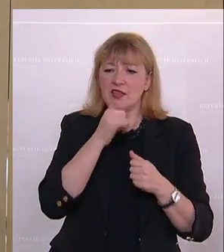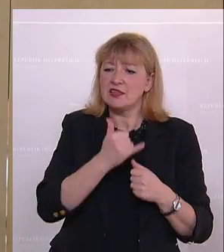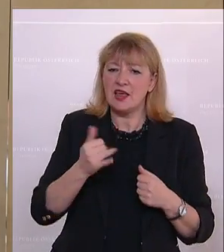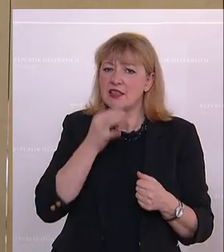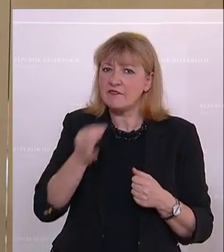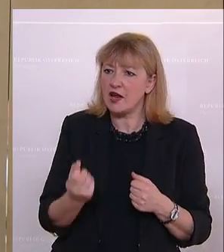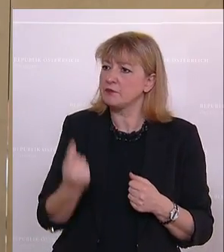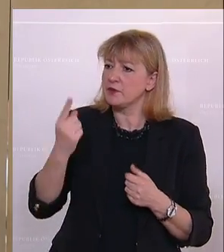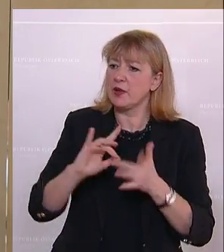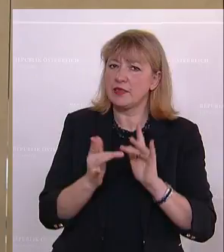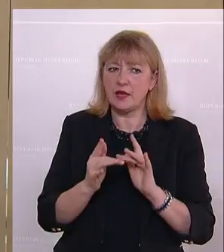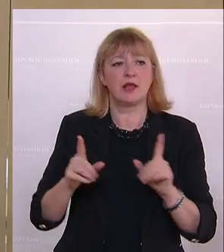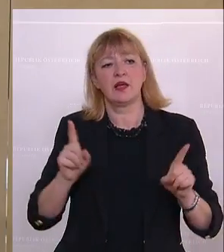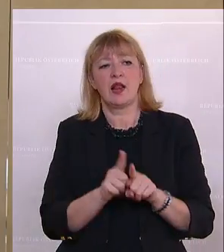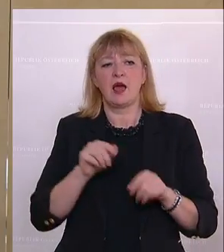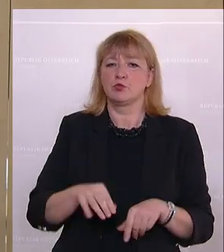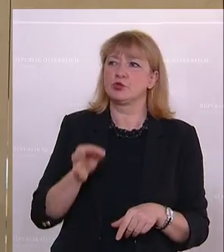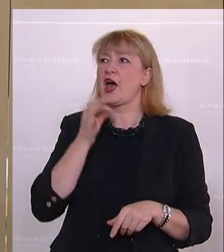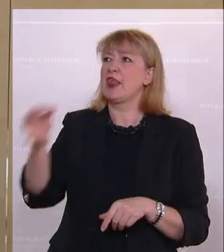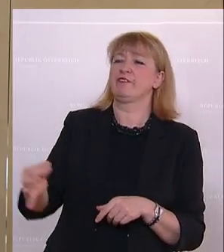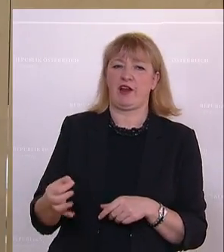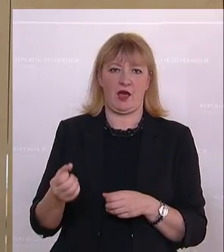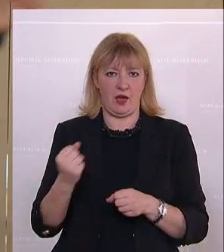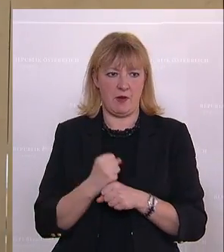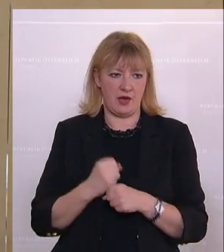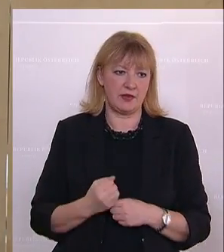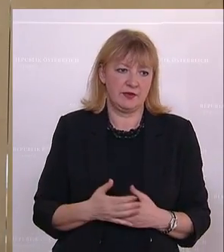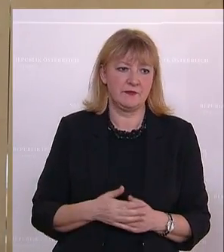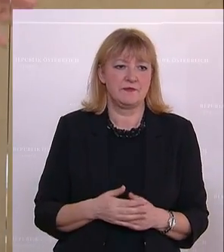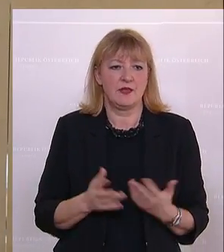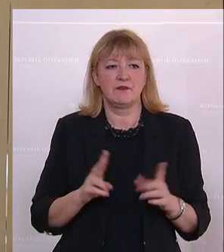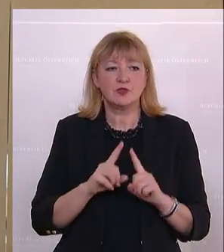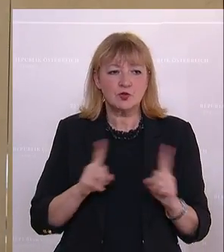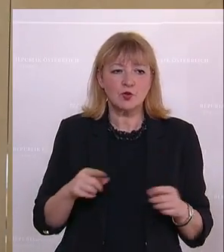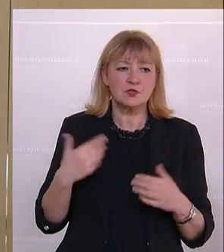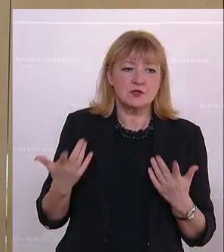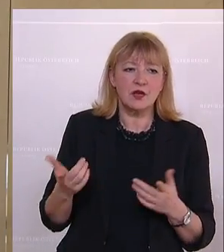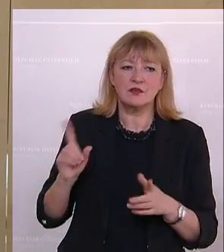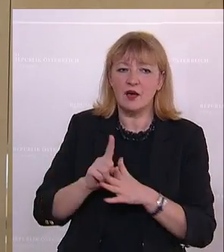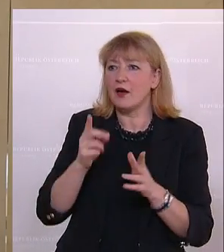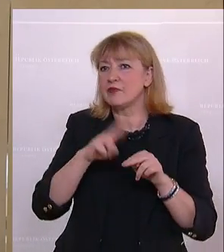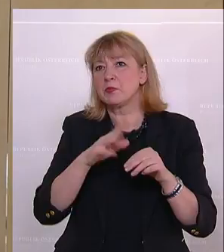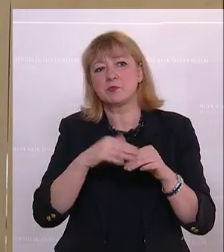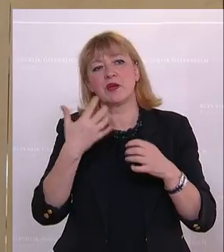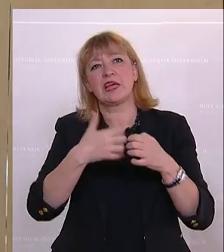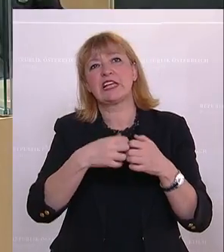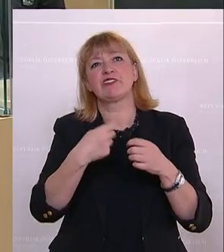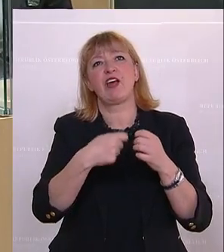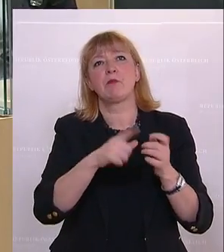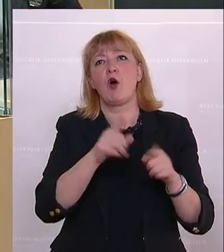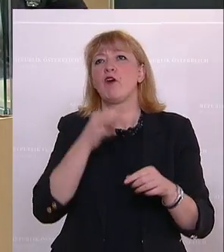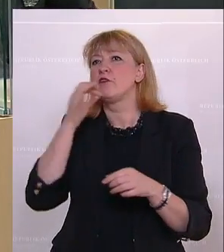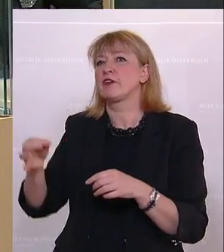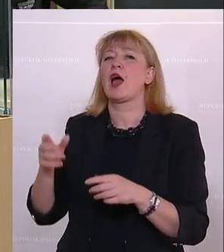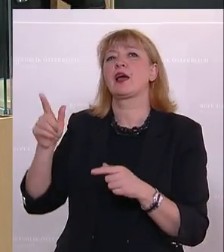irgendwo auftaucht, im Internet dann gleich irgendwie als Anfrage einbringen. Weil als nächstes schaue ich am Abend im Fernsehen irgendeinen Kriegsfilm an und frage dann die Frau Bundesministerin